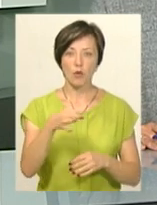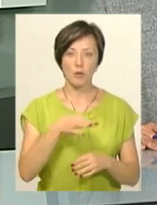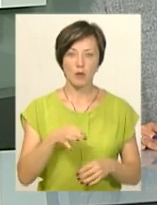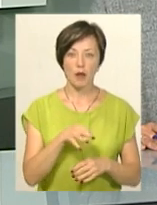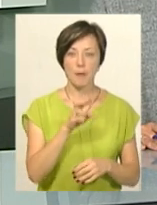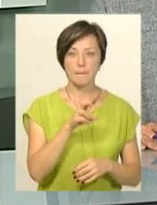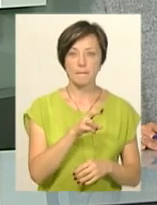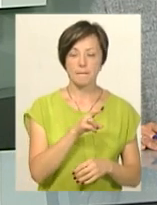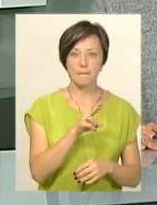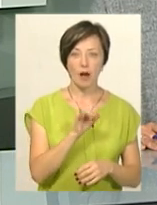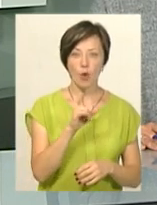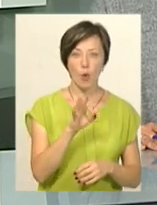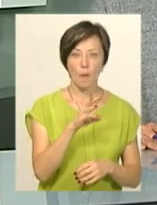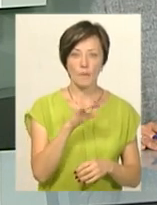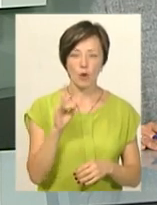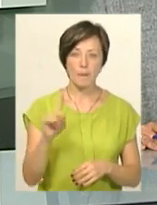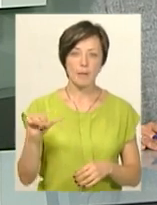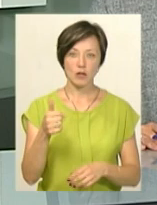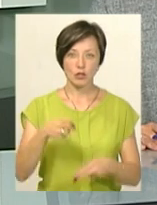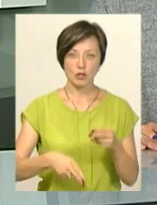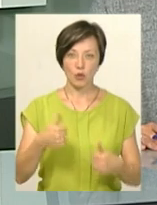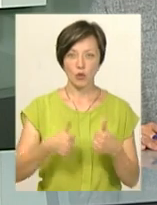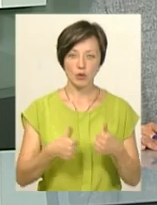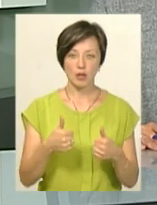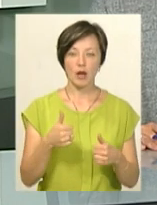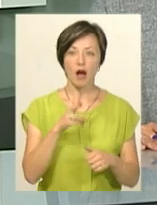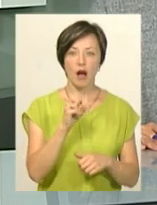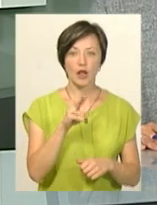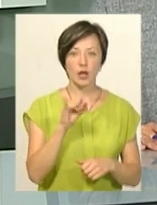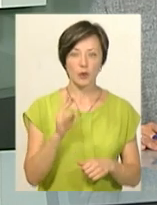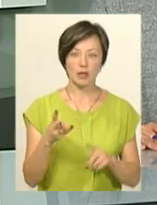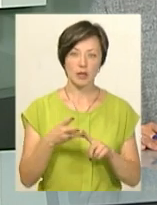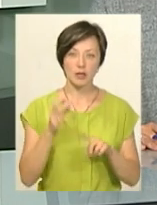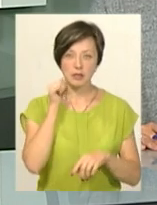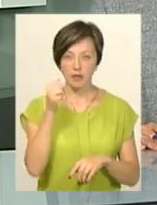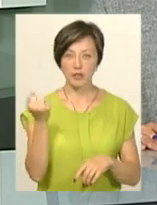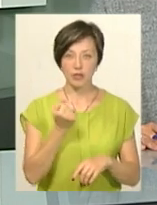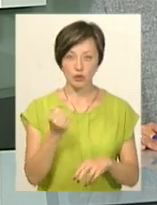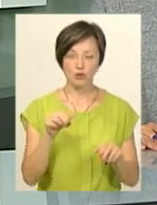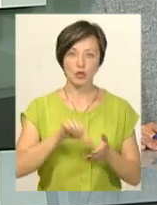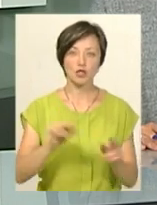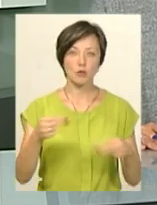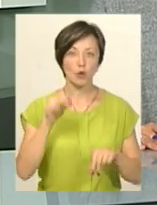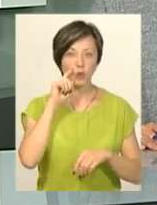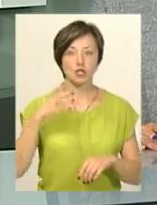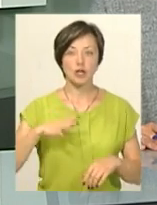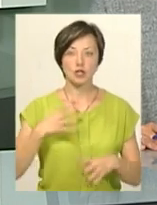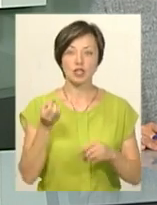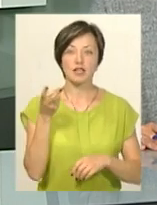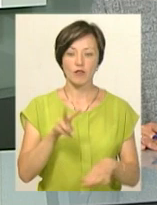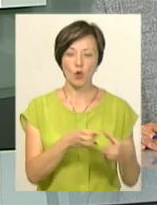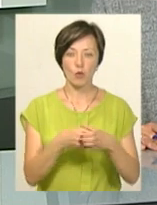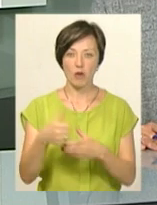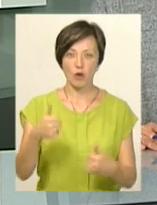Вікторія Пархемюк першою завершила гонку. Юлія Калинюк – третю. Завтра та в неділю на учасний чемпіонат України чекають ще дві